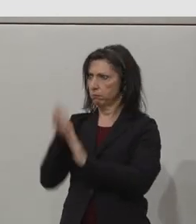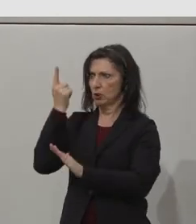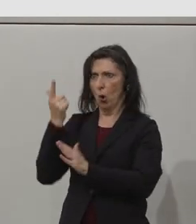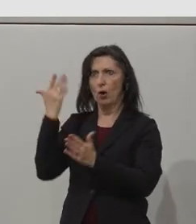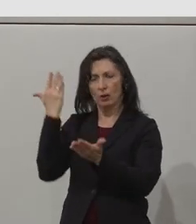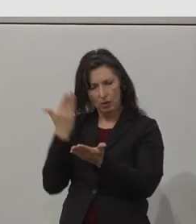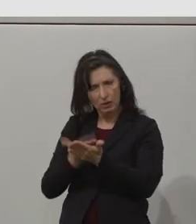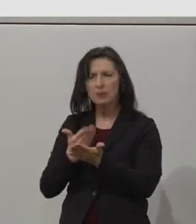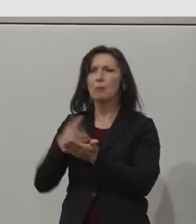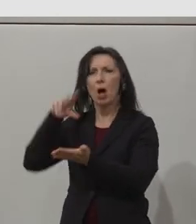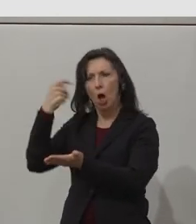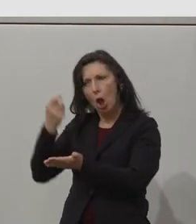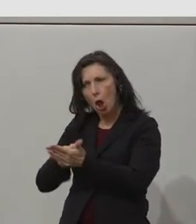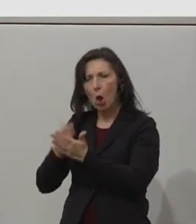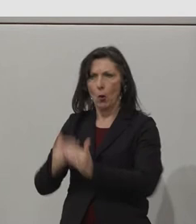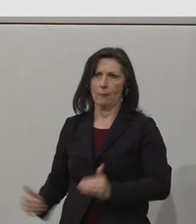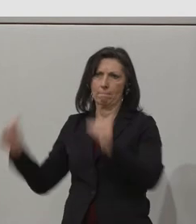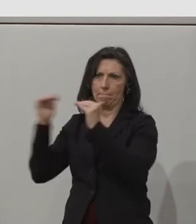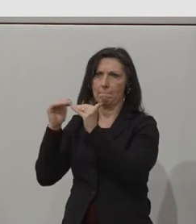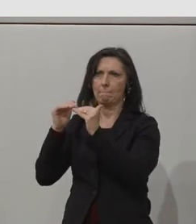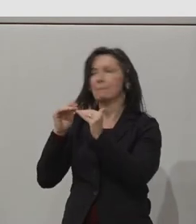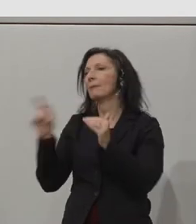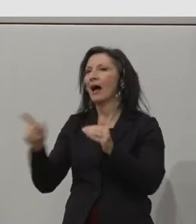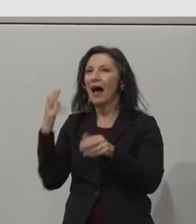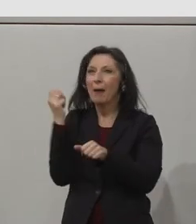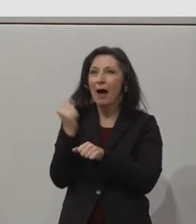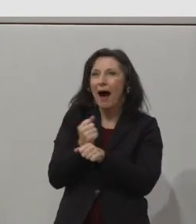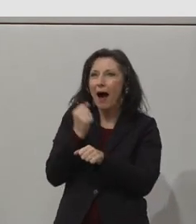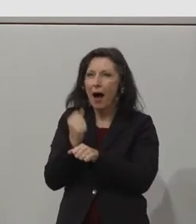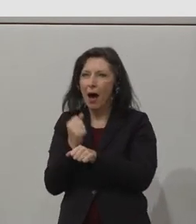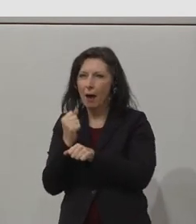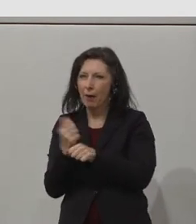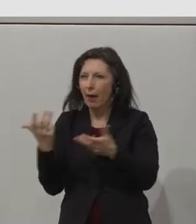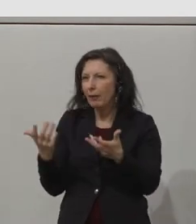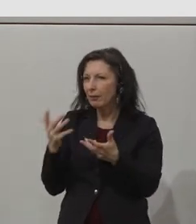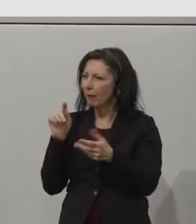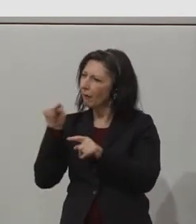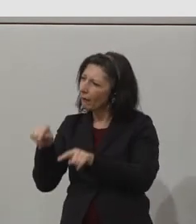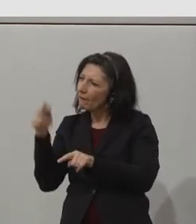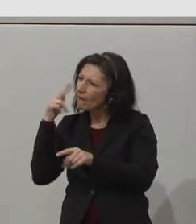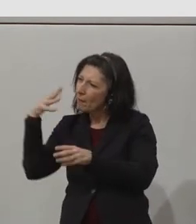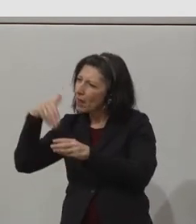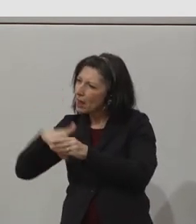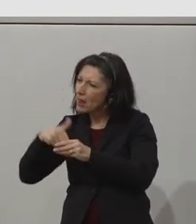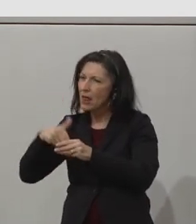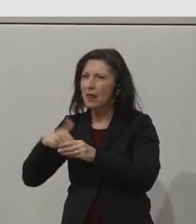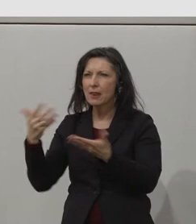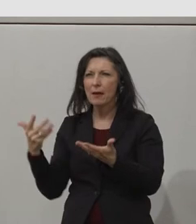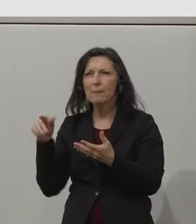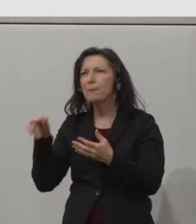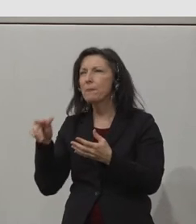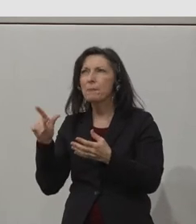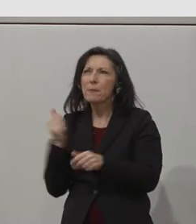working with Fable has been designed around the notions that every individual's work environment needs to be